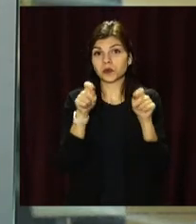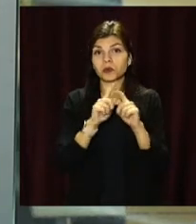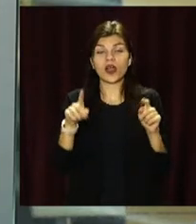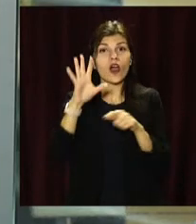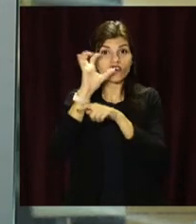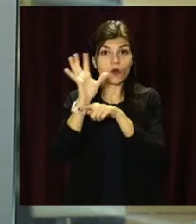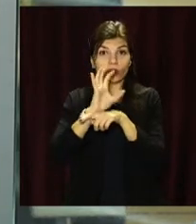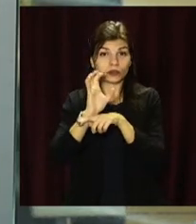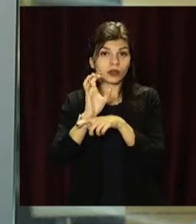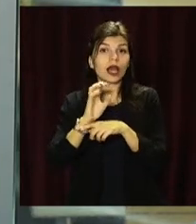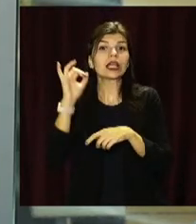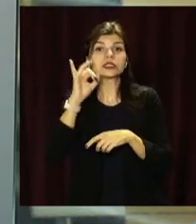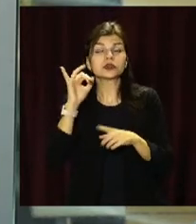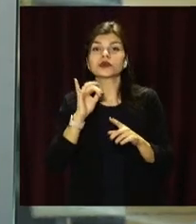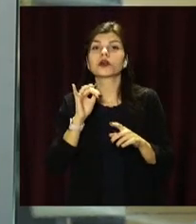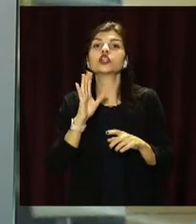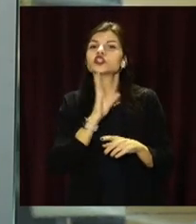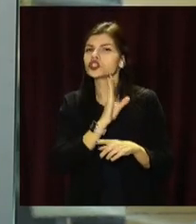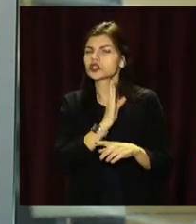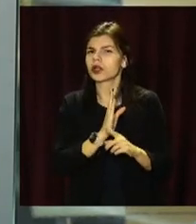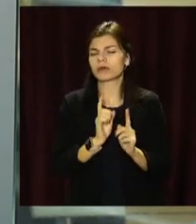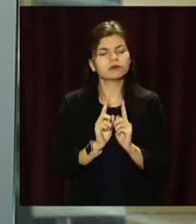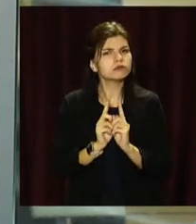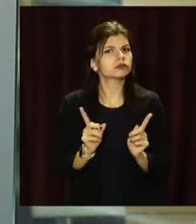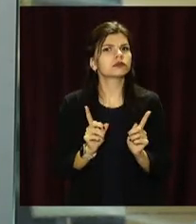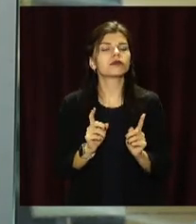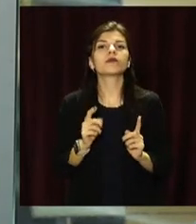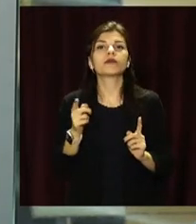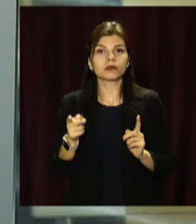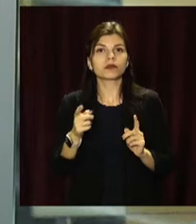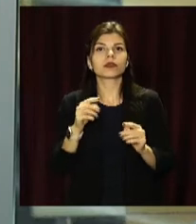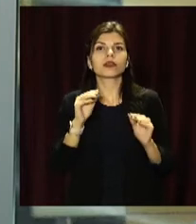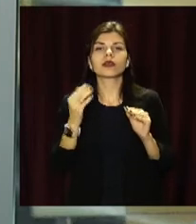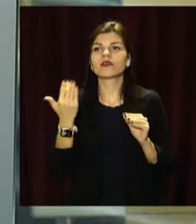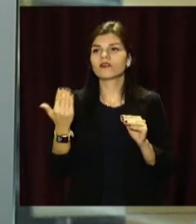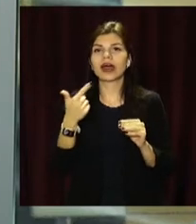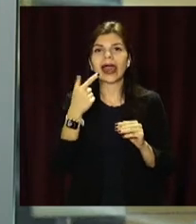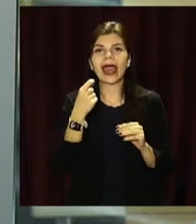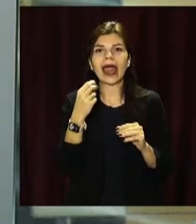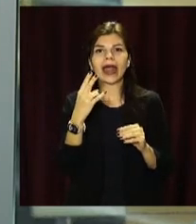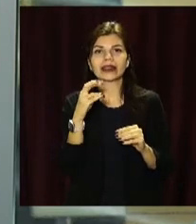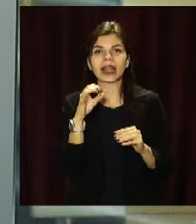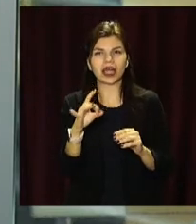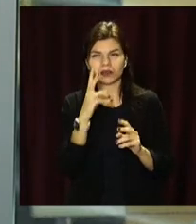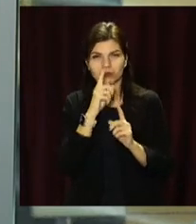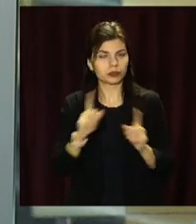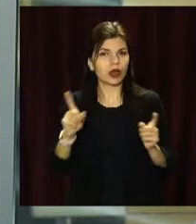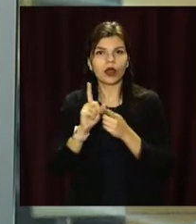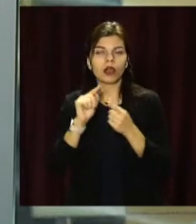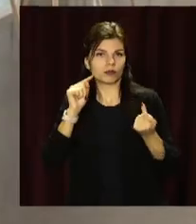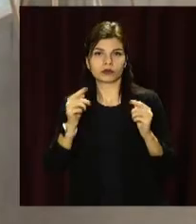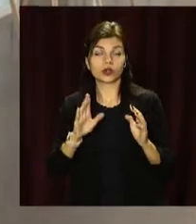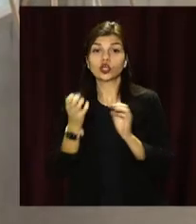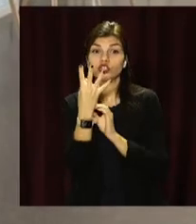фотовиставка з історіями неординарних жінок. Це соціальний проєкт, який руйнує гендерні стереотипи. Серед 14